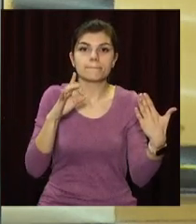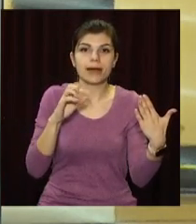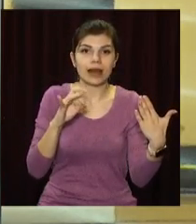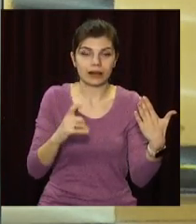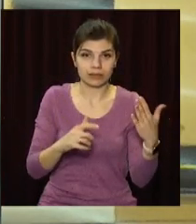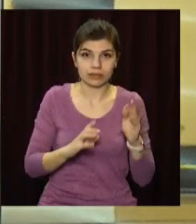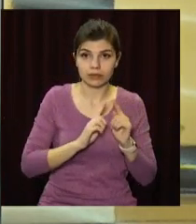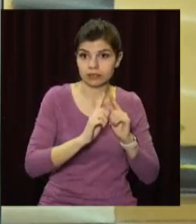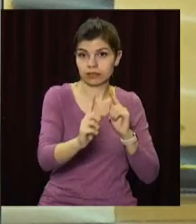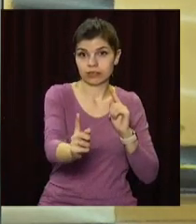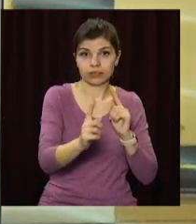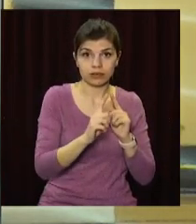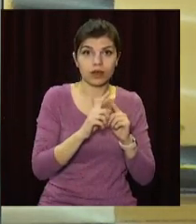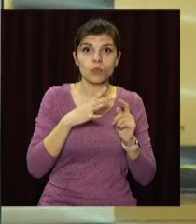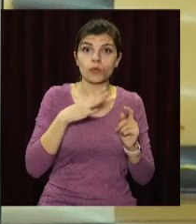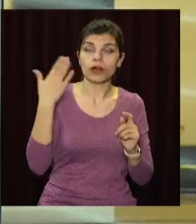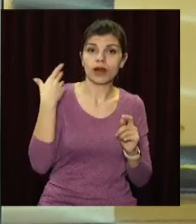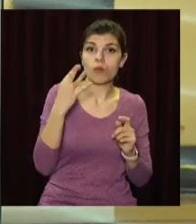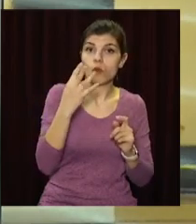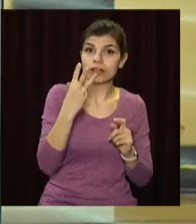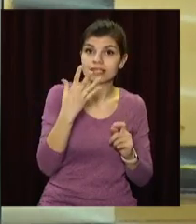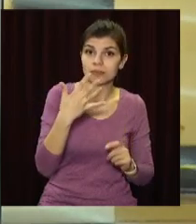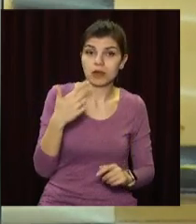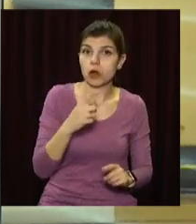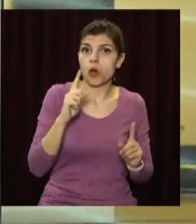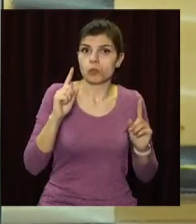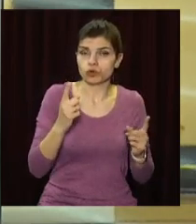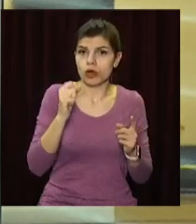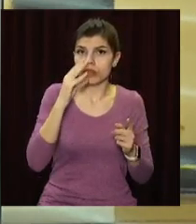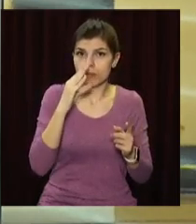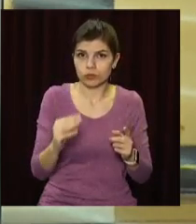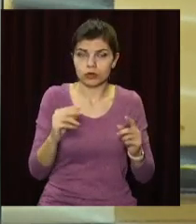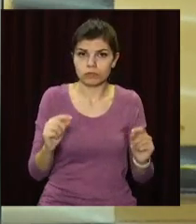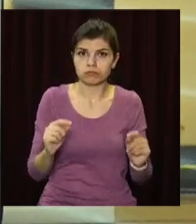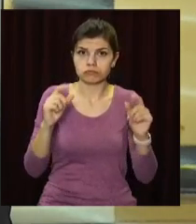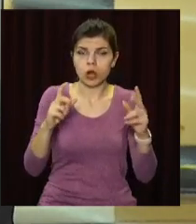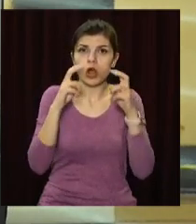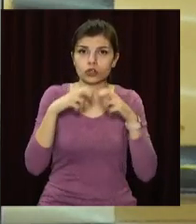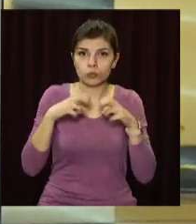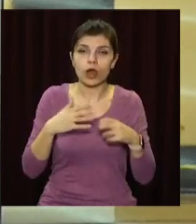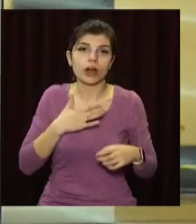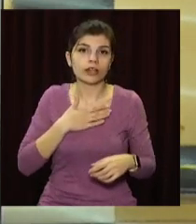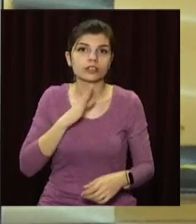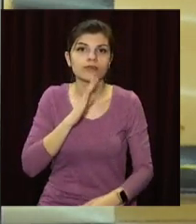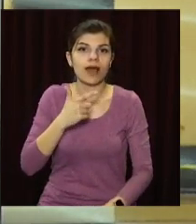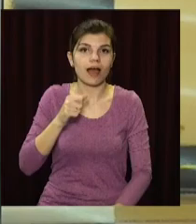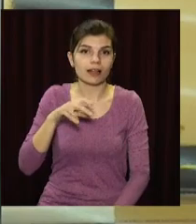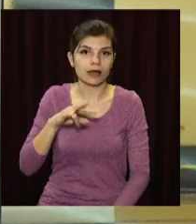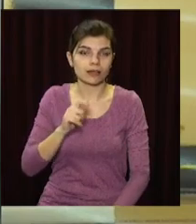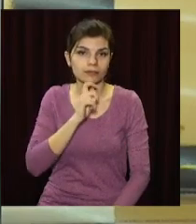вправлять, як і раніше, по 35 гривень. Чому ціна на маршрут зросла, розбиралася наша Галина Гусак.